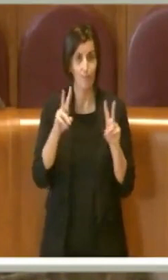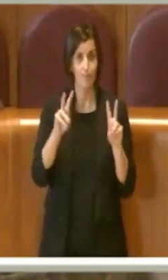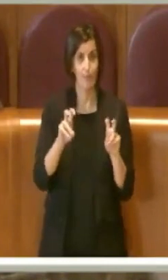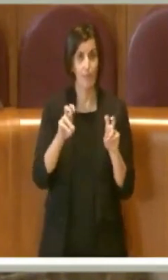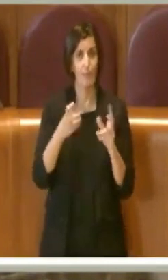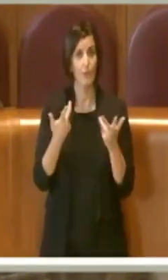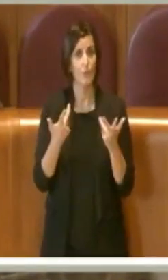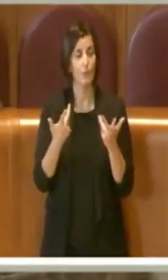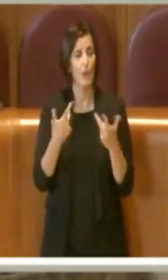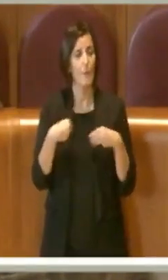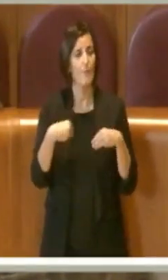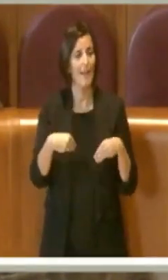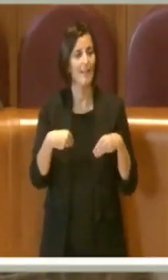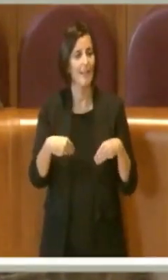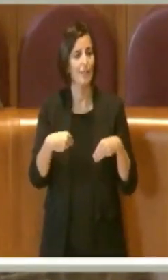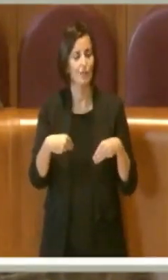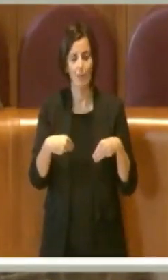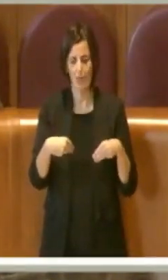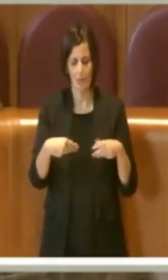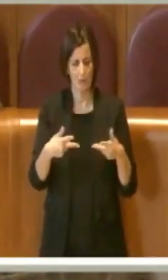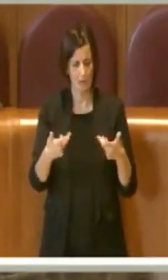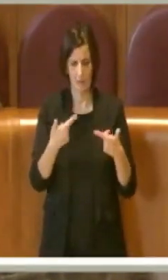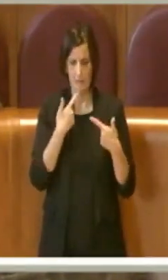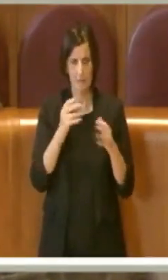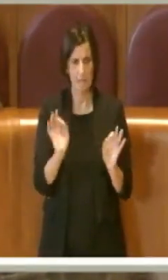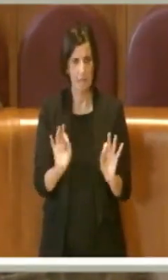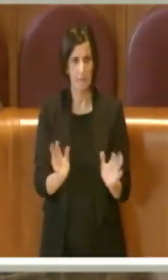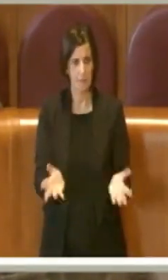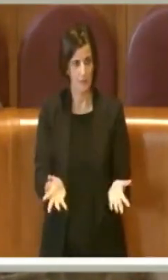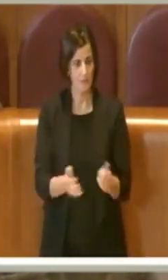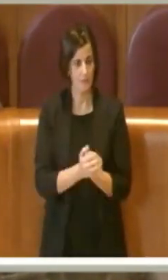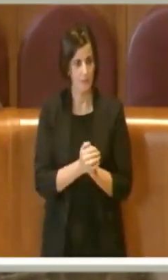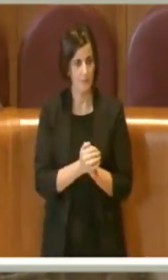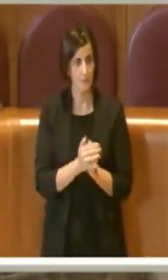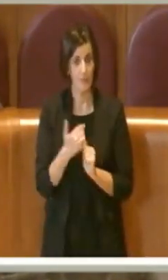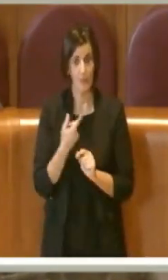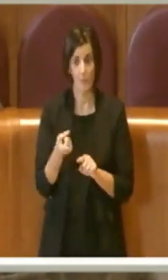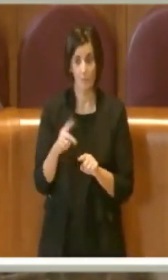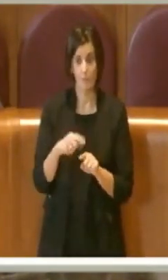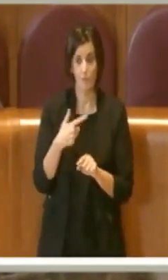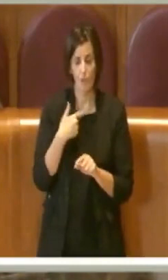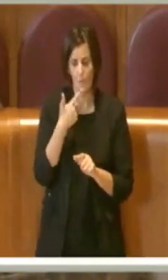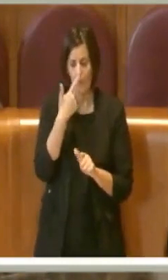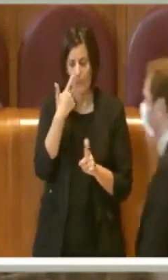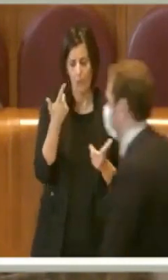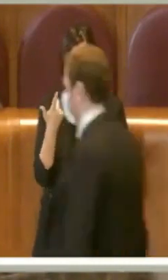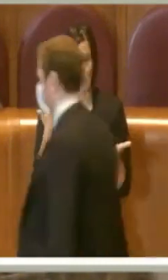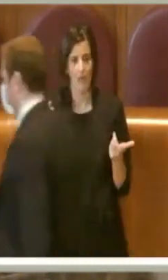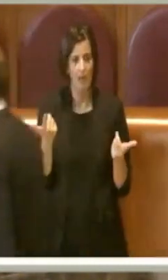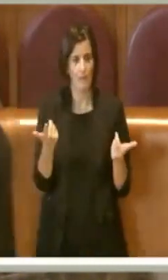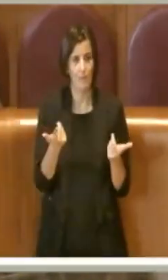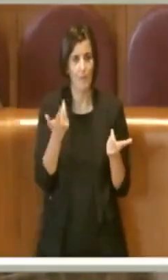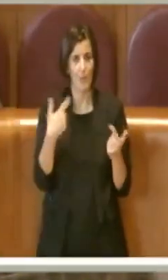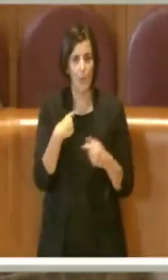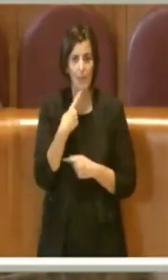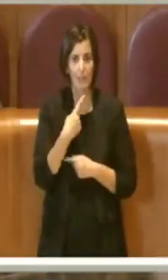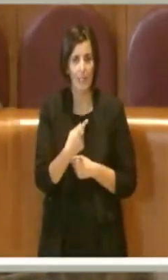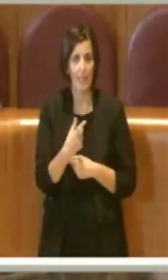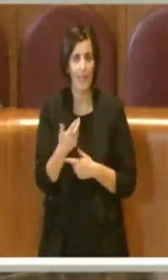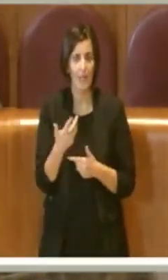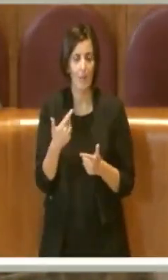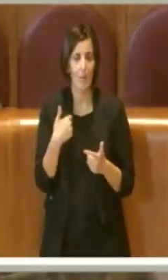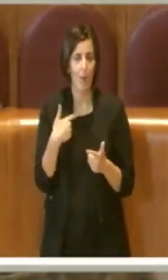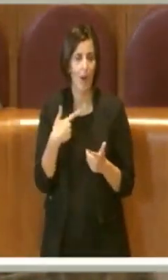delle partecipate, ancora non c'è nulla, anzi, c'è una deferenza totale. Io direi a veti